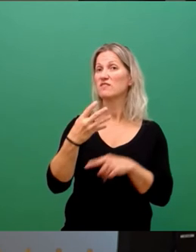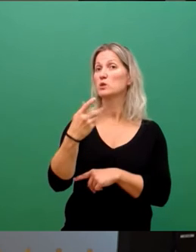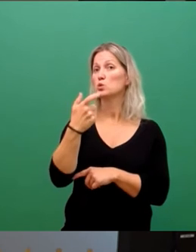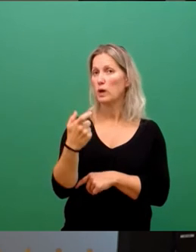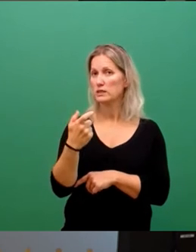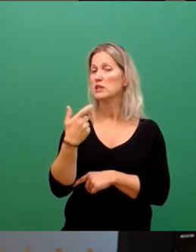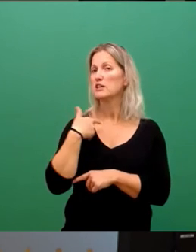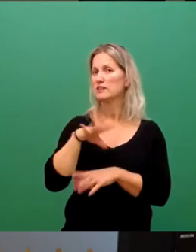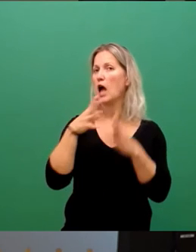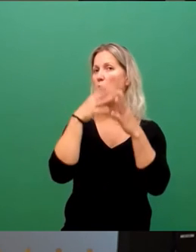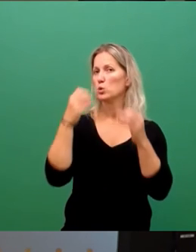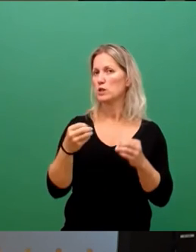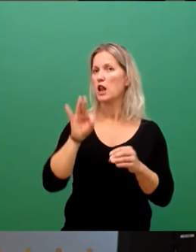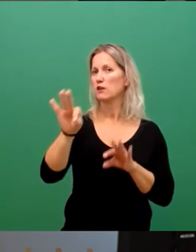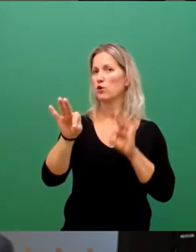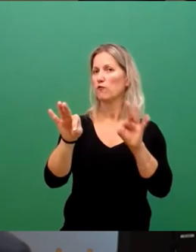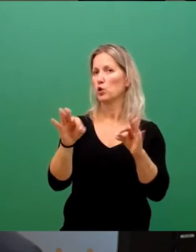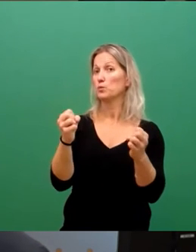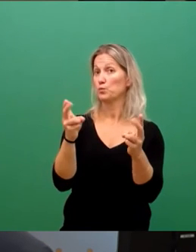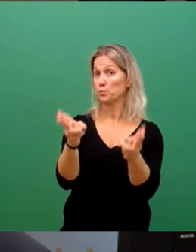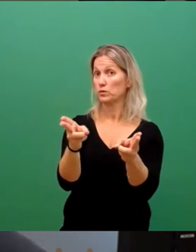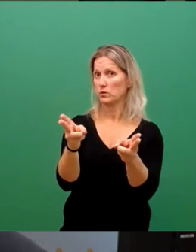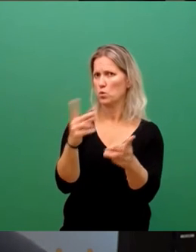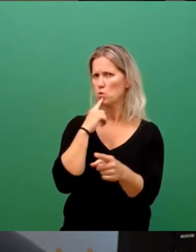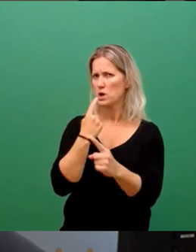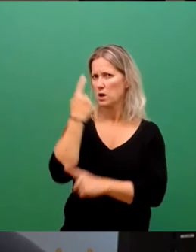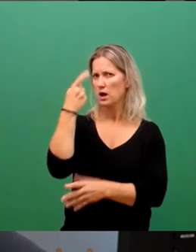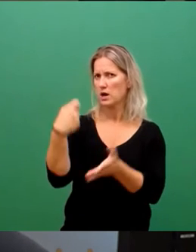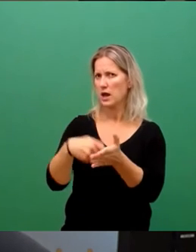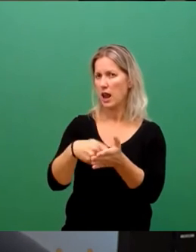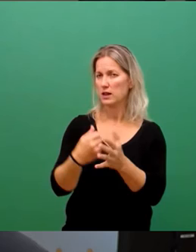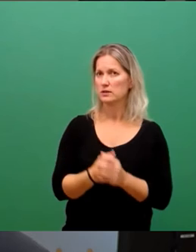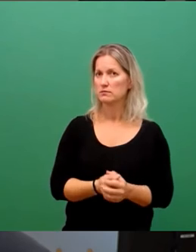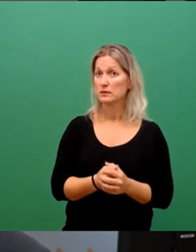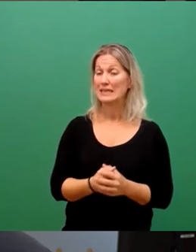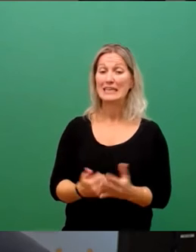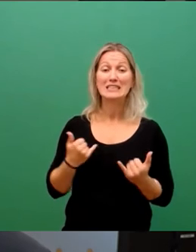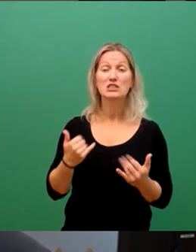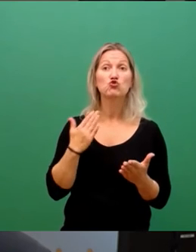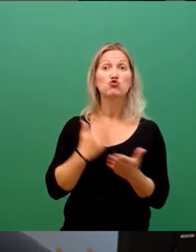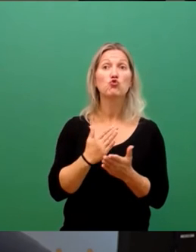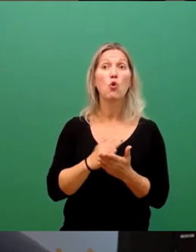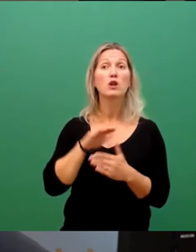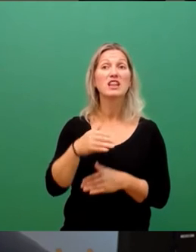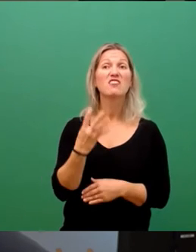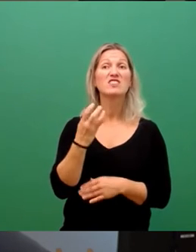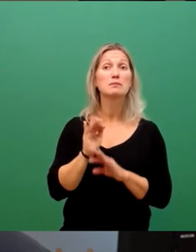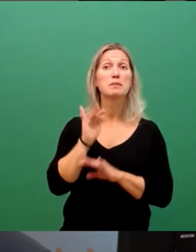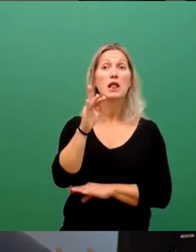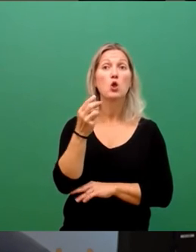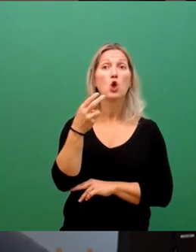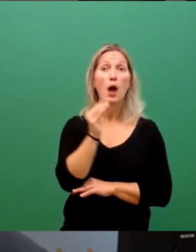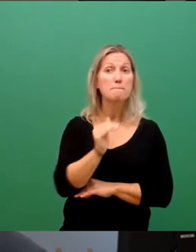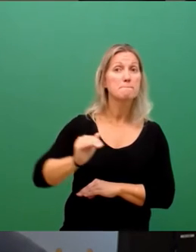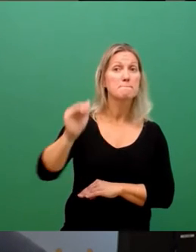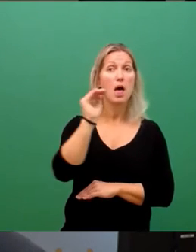veranschlagt. Eine wahnsinnig hohe Summe dafür. Das sind schon jetzt knapp 40 Millionen Euro mehr, als wir